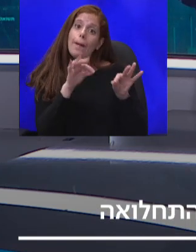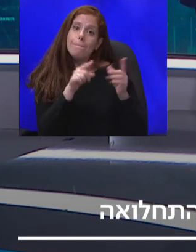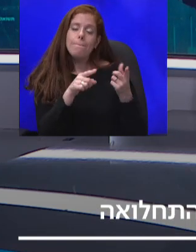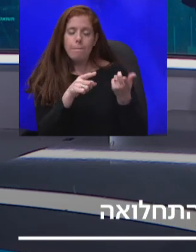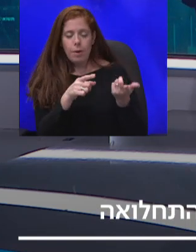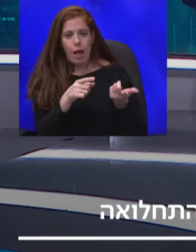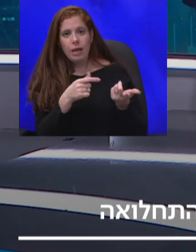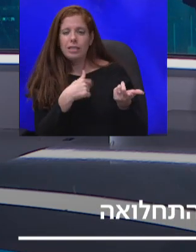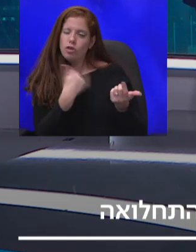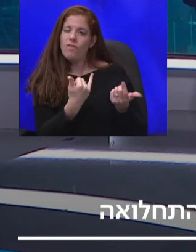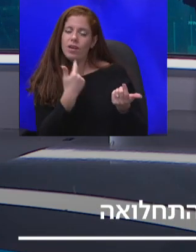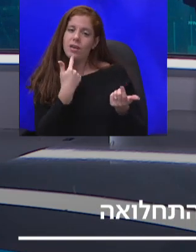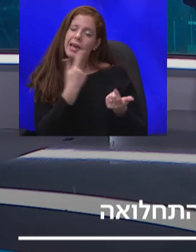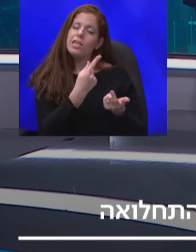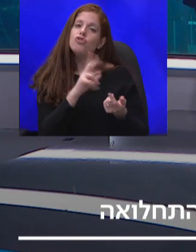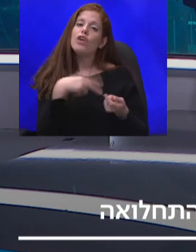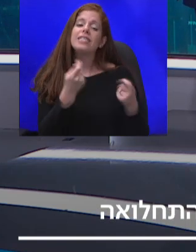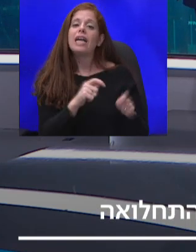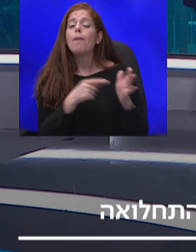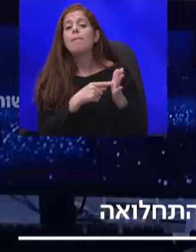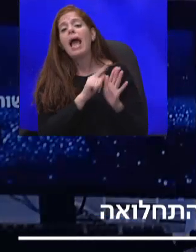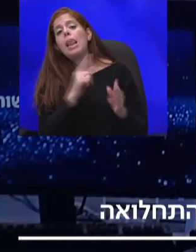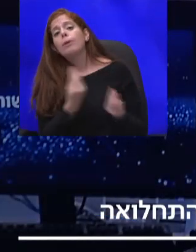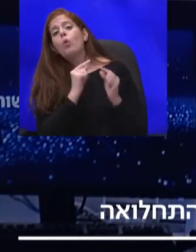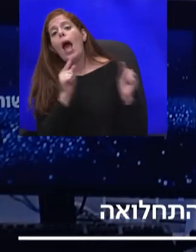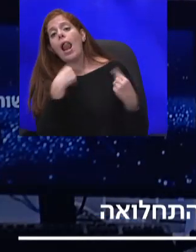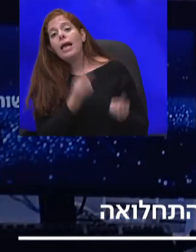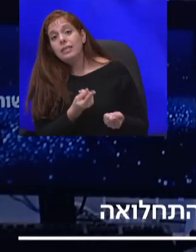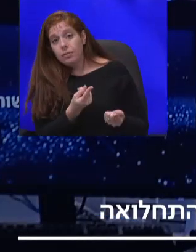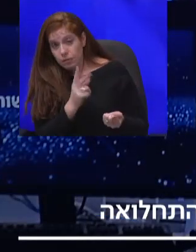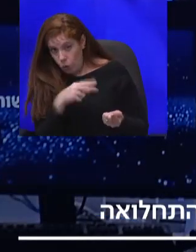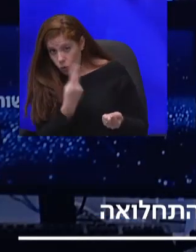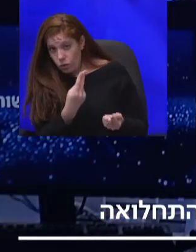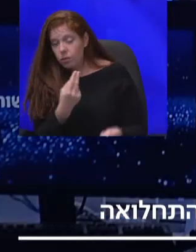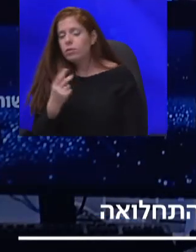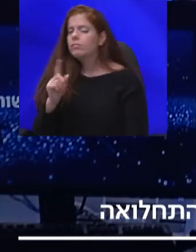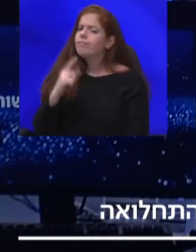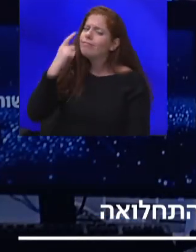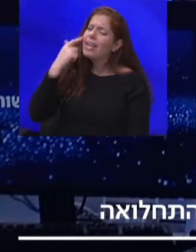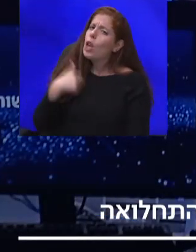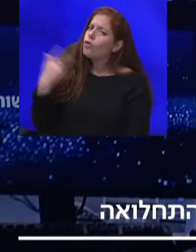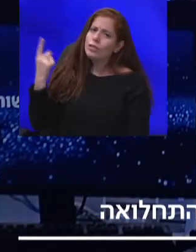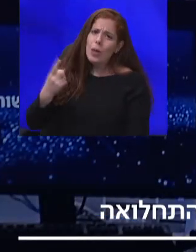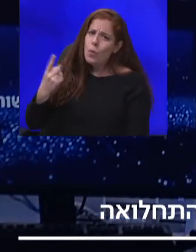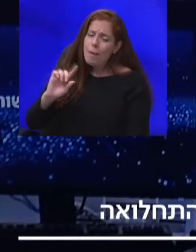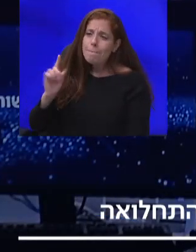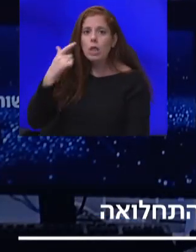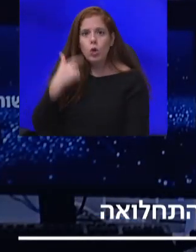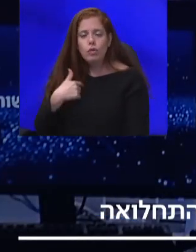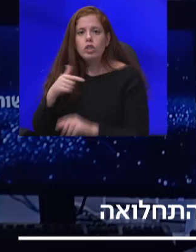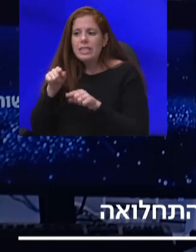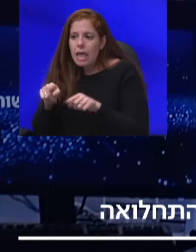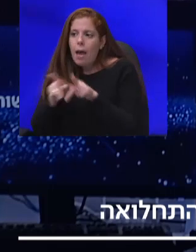הסגר, כי אין לי משהו יותר טוב להגיד? אז תראה, אני לא חושבת שזה חליפת האיומים, אני באמת חושבת שזה פשוט הפתרון היחיד שיש להם.